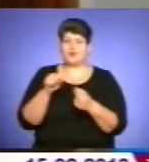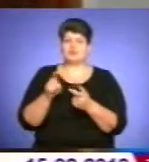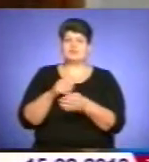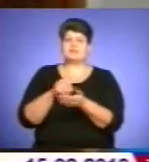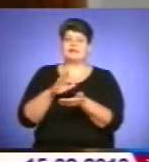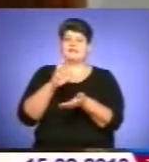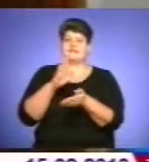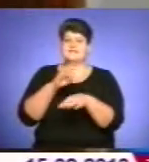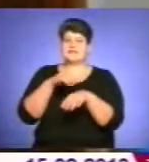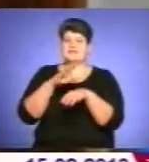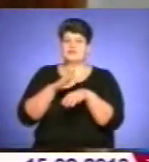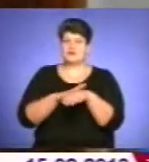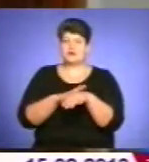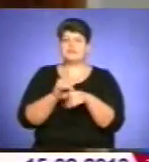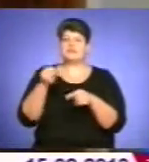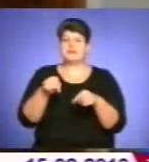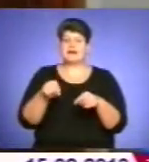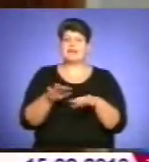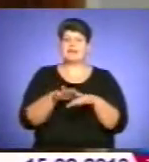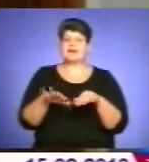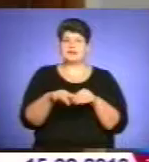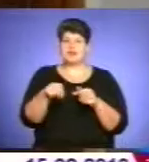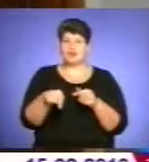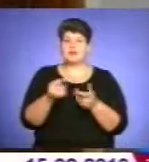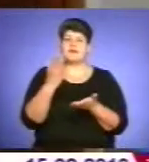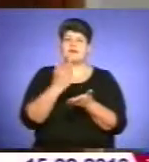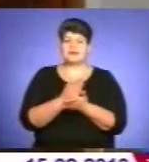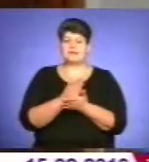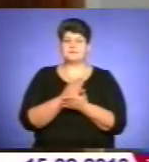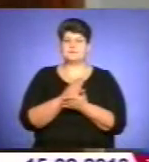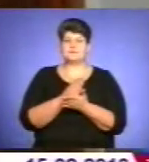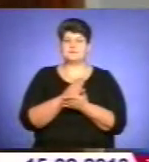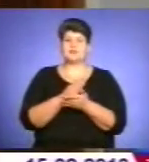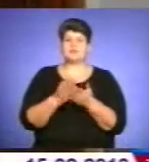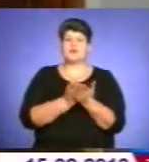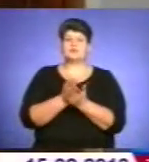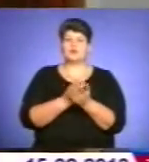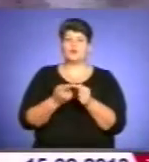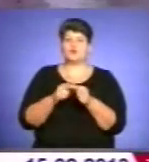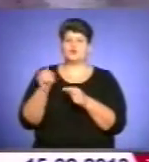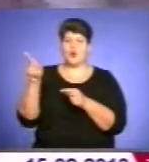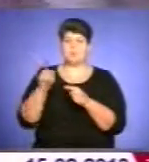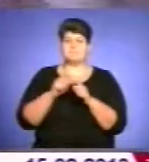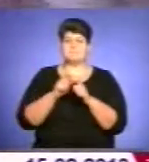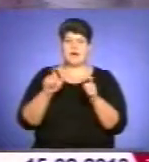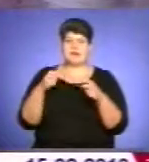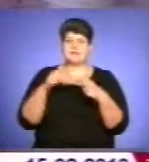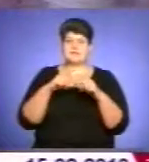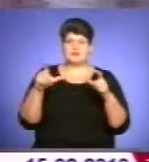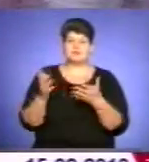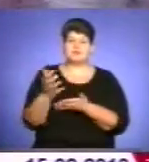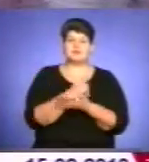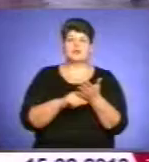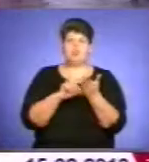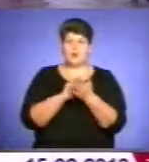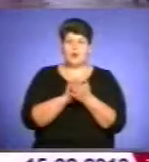зафіксувати, по-друге вилучити, чи дана територія відноситься для обслуговування даного магазину. Із зібраними документами ви